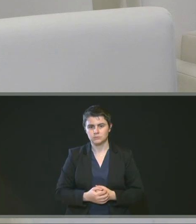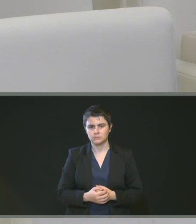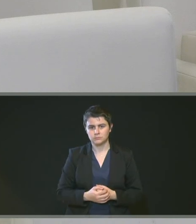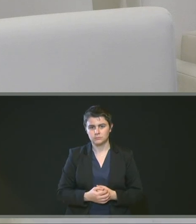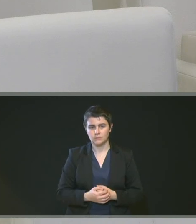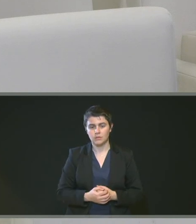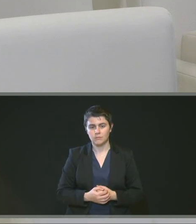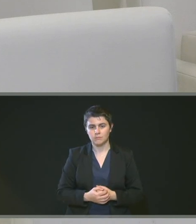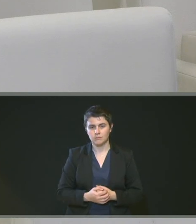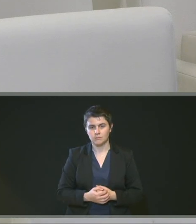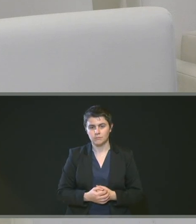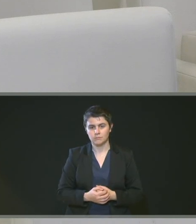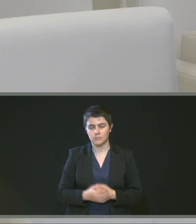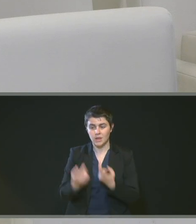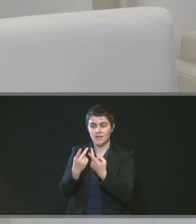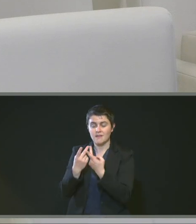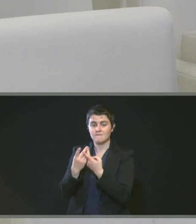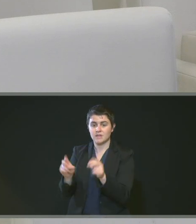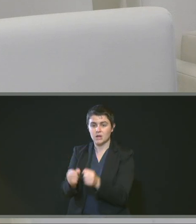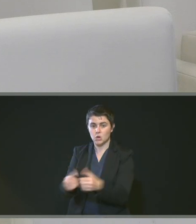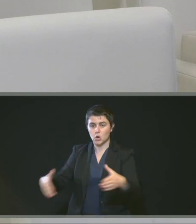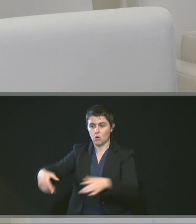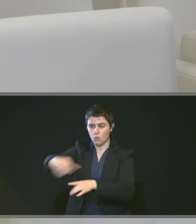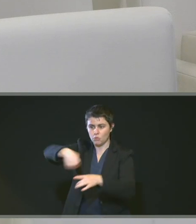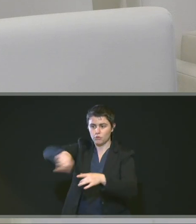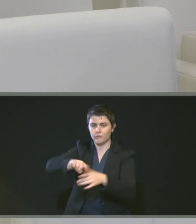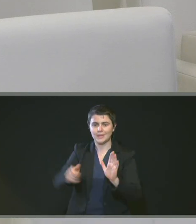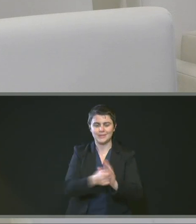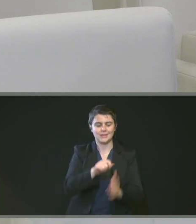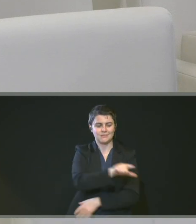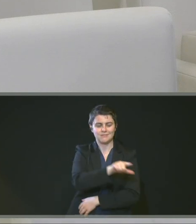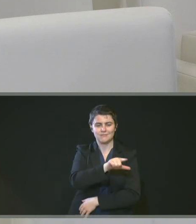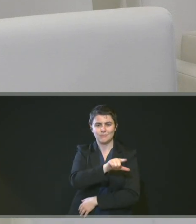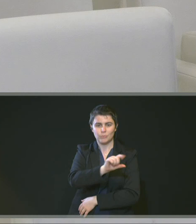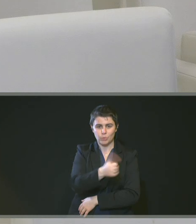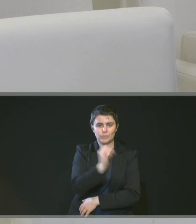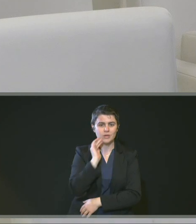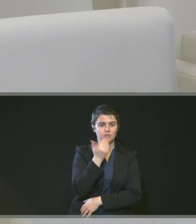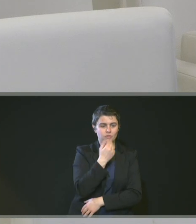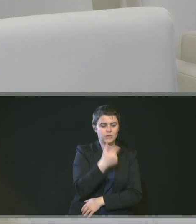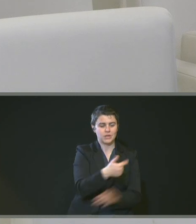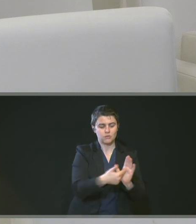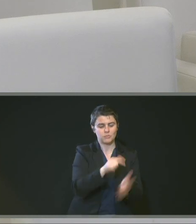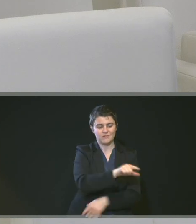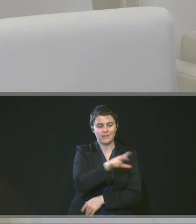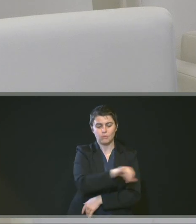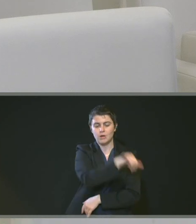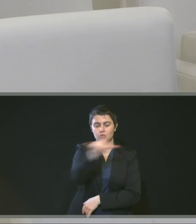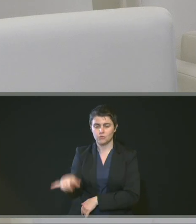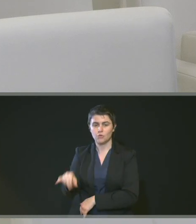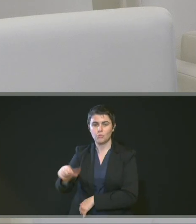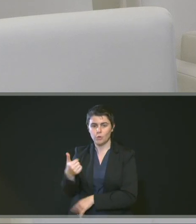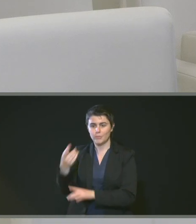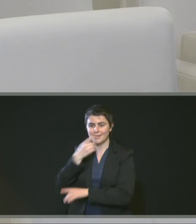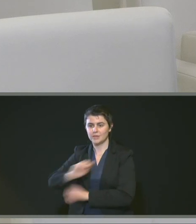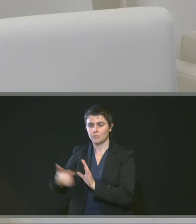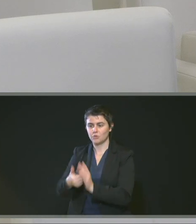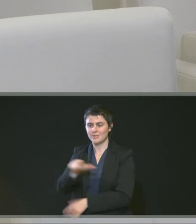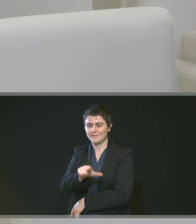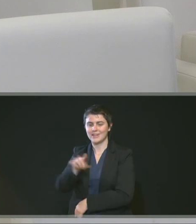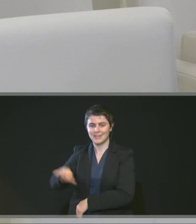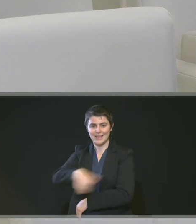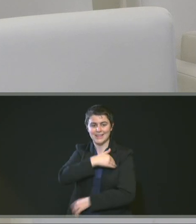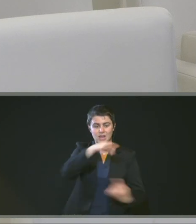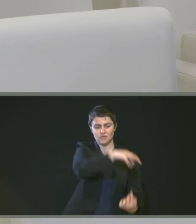20%, auprès de la ville de Granqueville du 1er janvier 23 au 31 décembre 24 d'un agent titulaire pour l'exercice des missions de